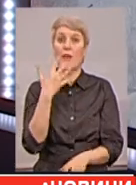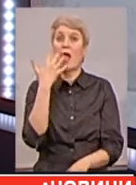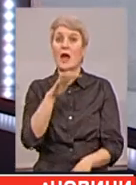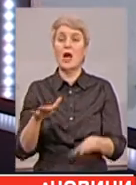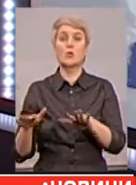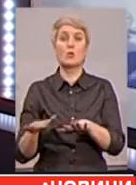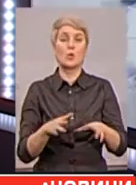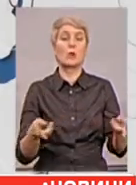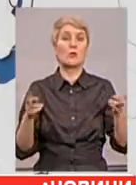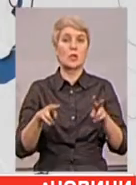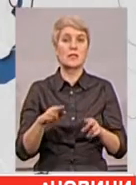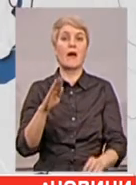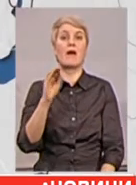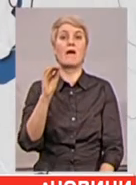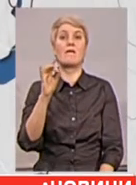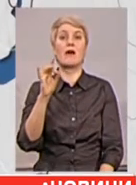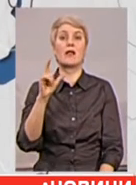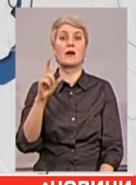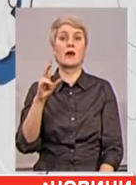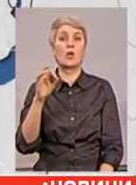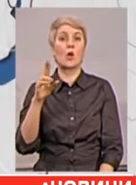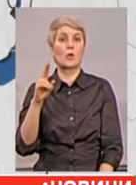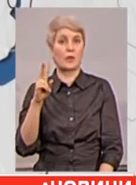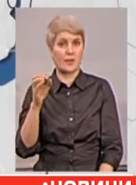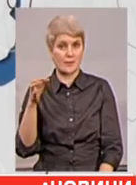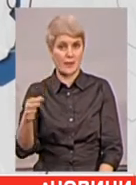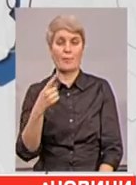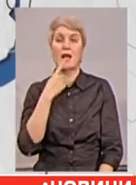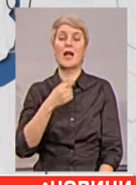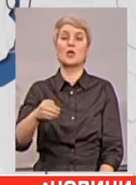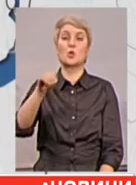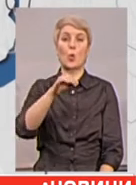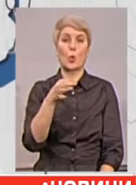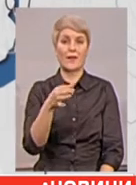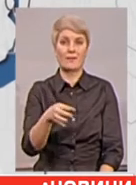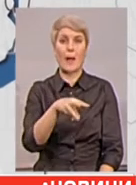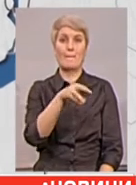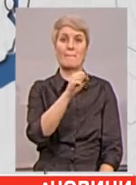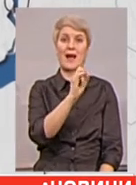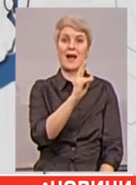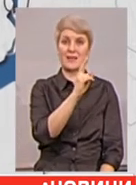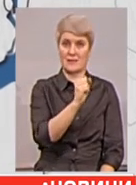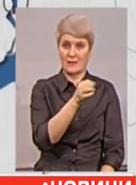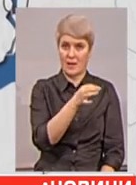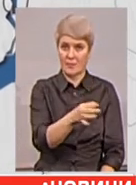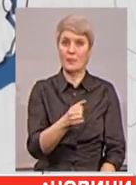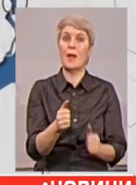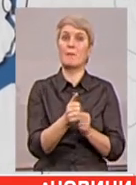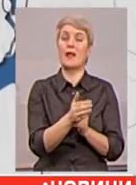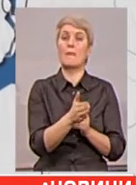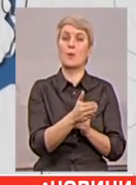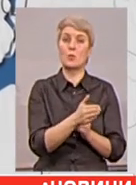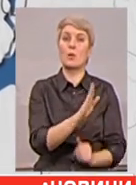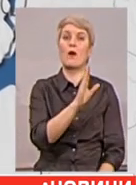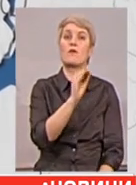Верхньо-Турецьке, це 15 кілометрів від Авдіївки, Красногорівка, Мар'їнка неподалік Донецька і прифронтові села під Маріуполем. По